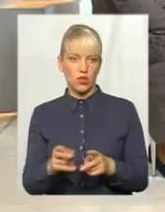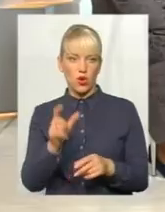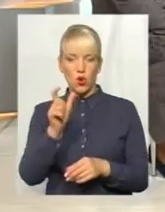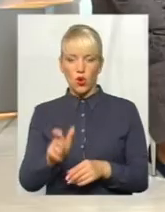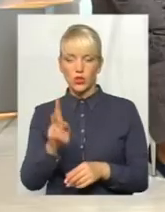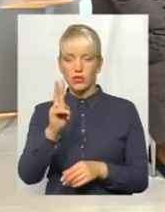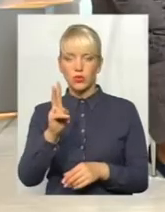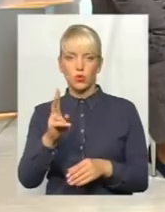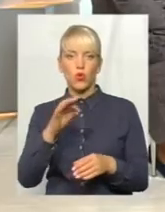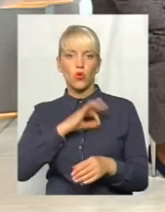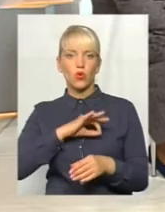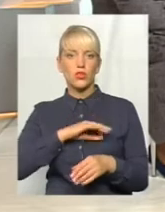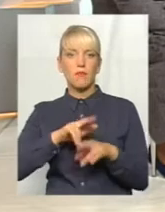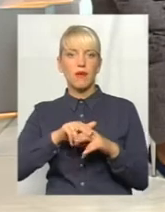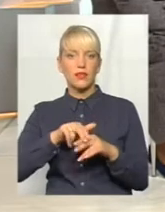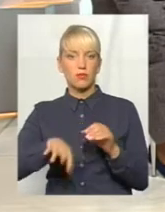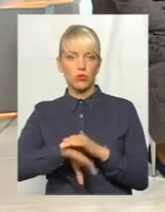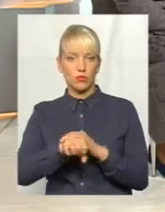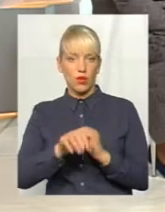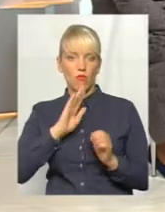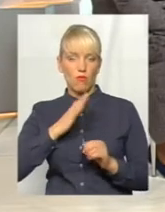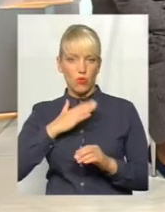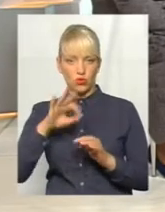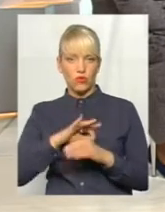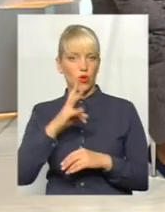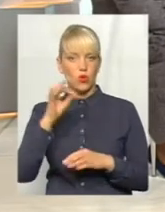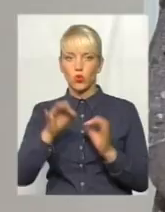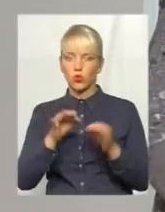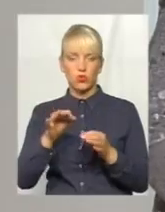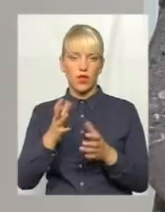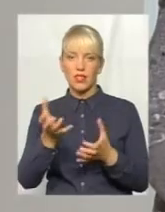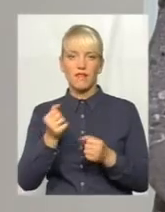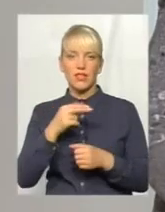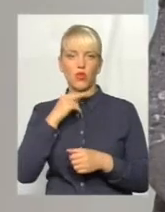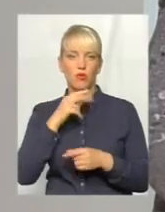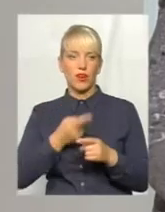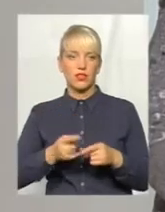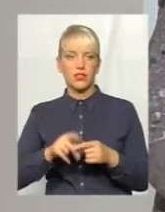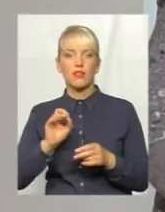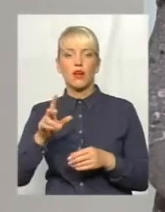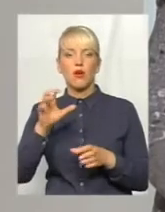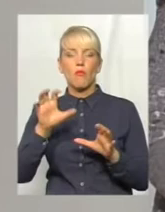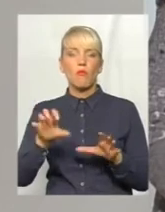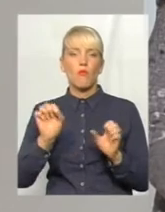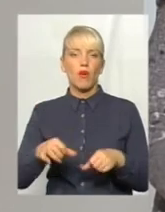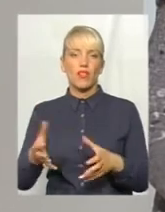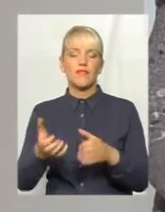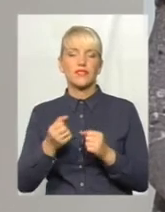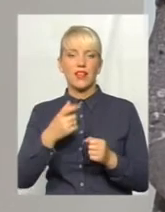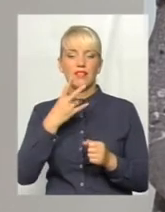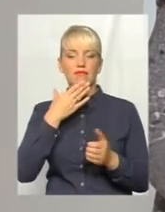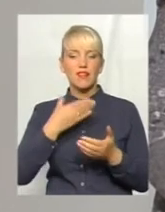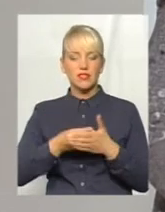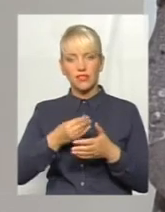паспортом мого чоловіка. Але вона і цього не взяла до уваги. Як вона могла взяти на свій розсуд таку,